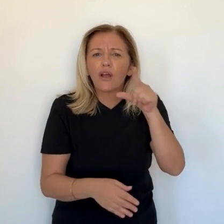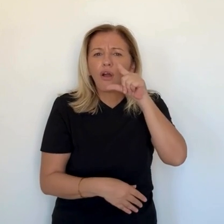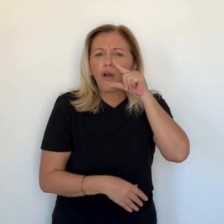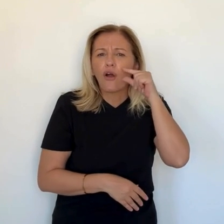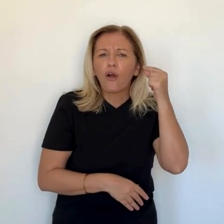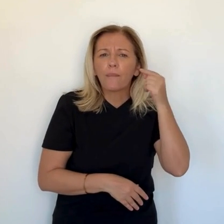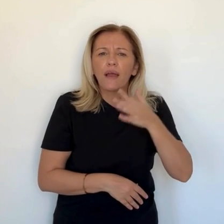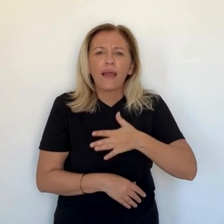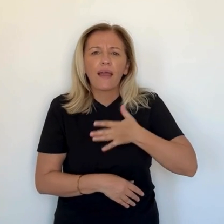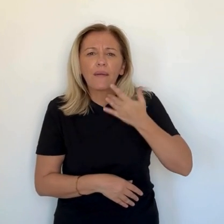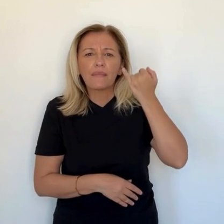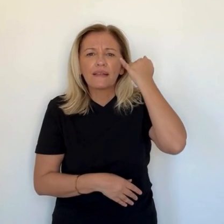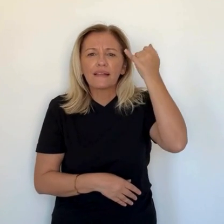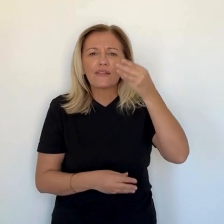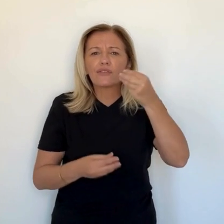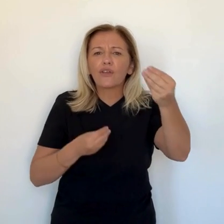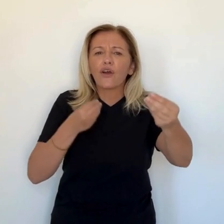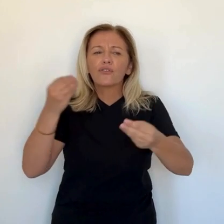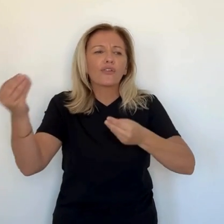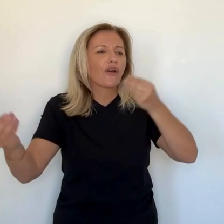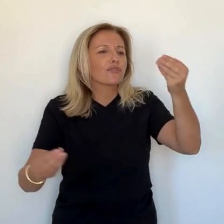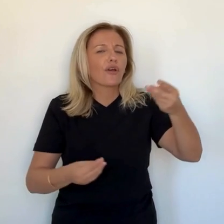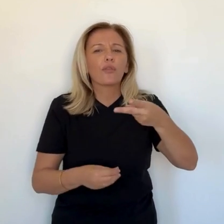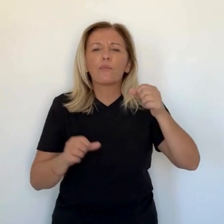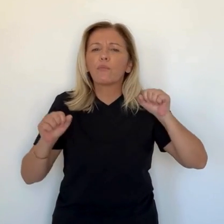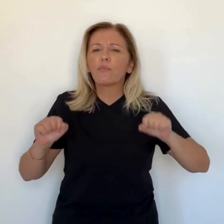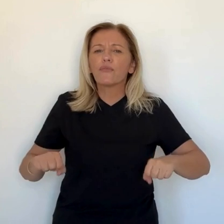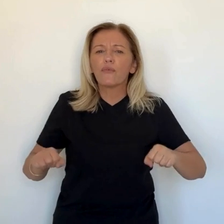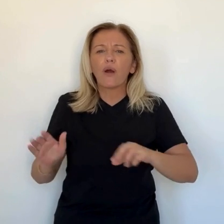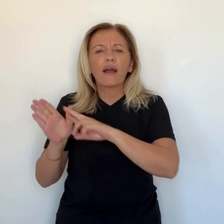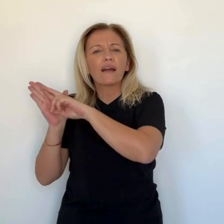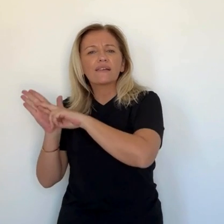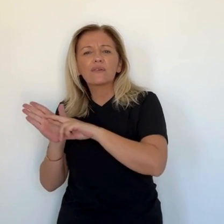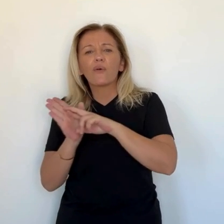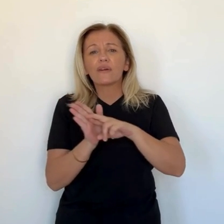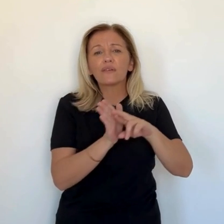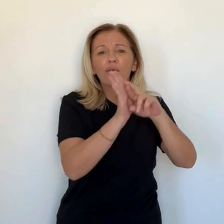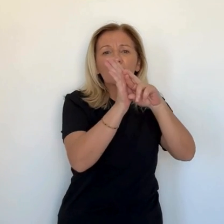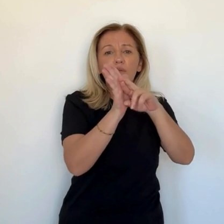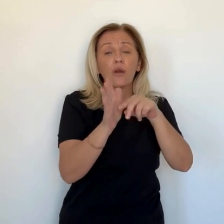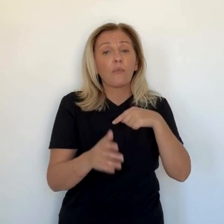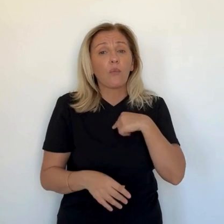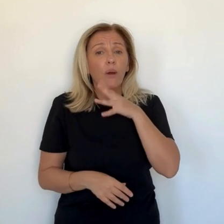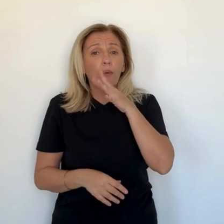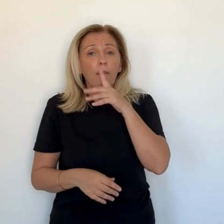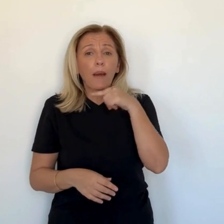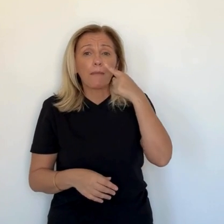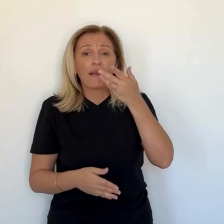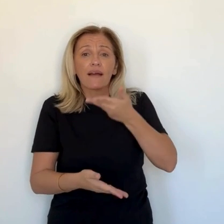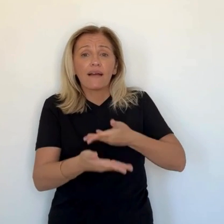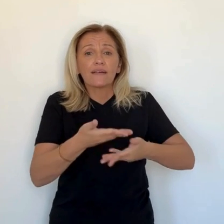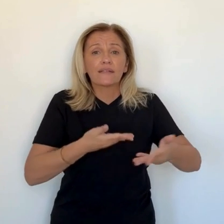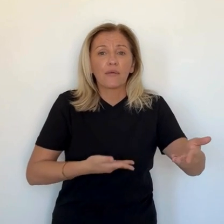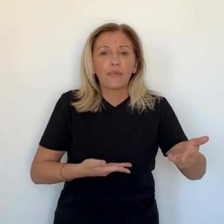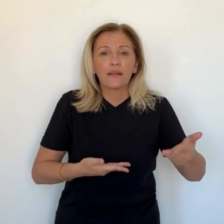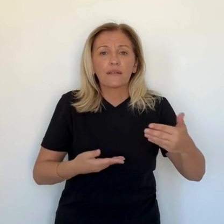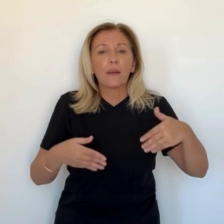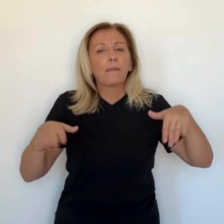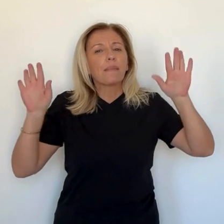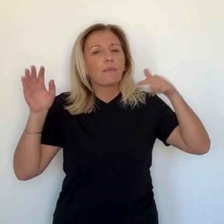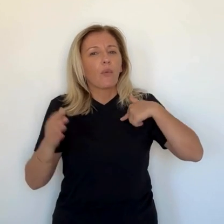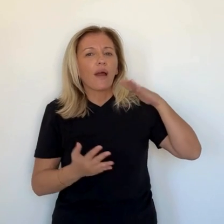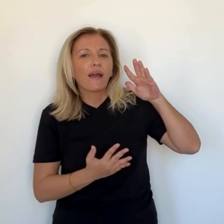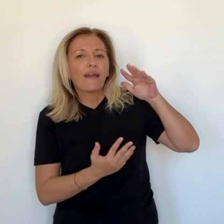institutionnelles qui ont été interrompues par la dissolution. J'ai cru comprendre que Michel Barnier était un homme très attaché à une certaine forme de